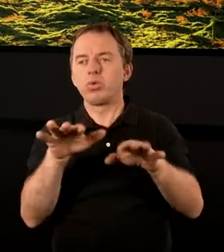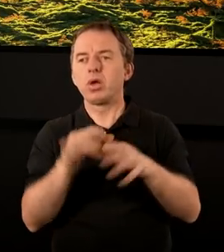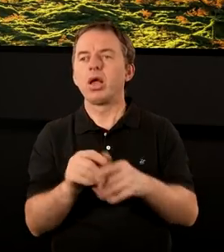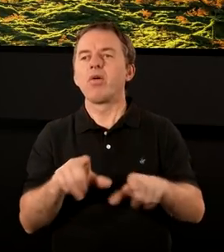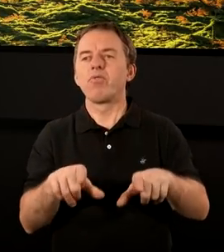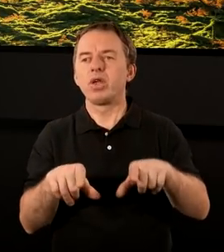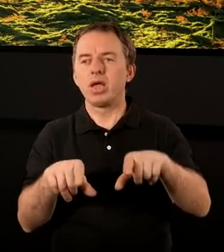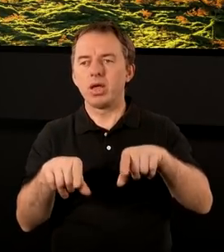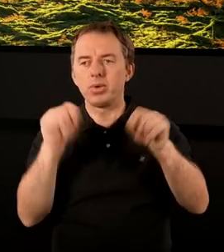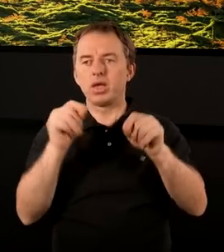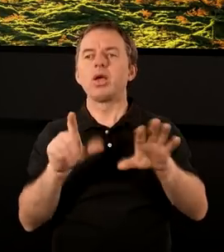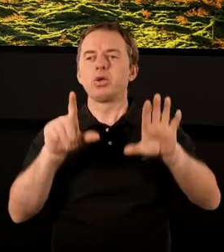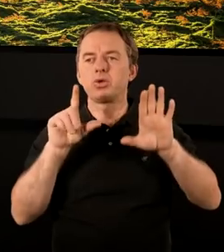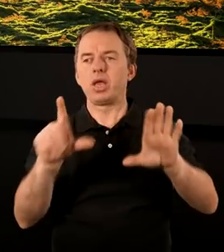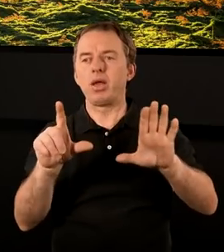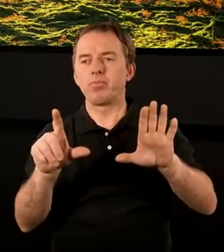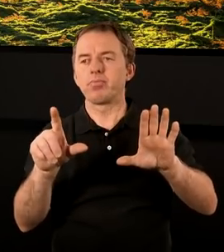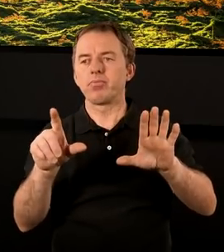więcej. Jezus wybiera siedem,